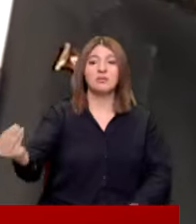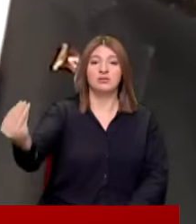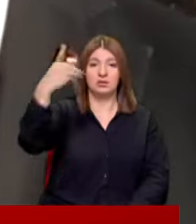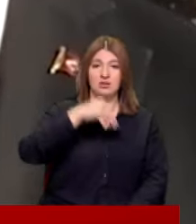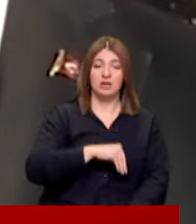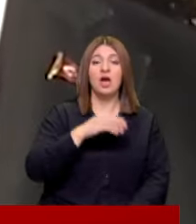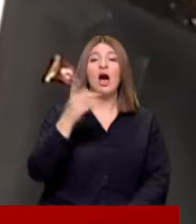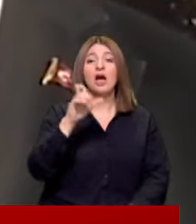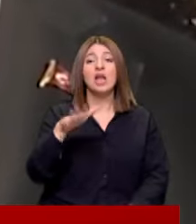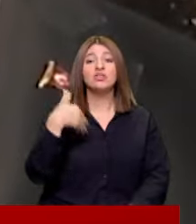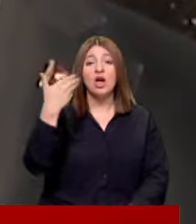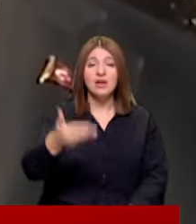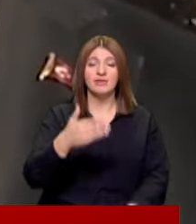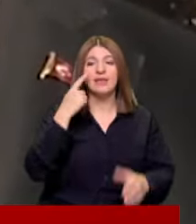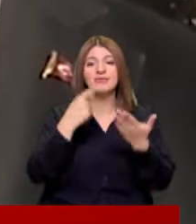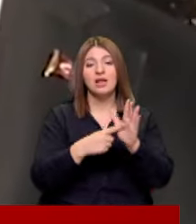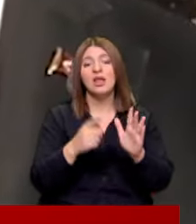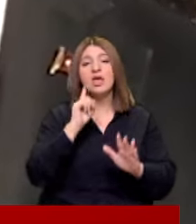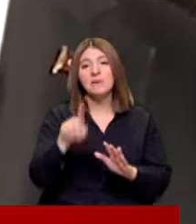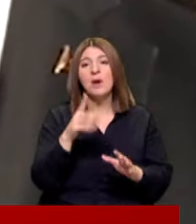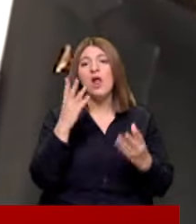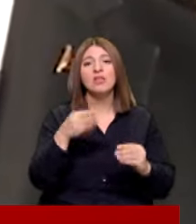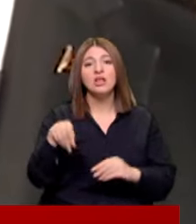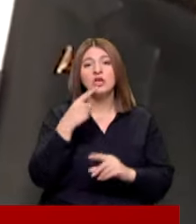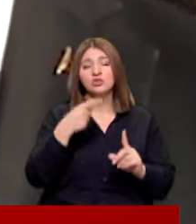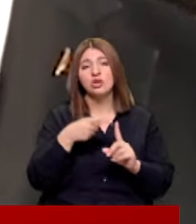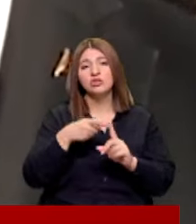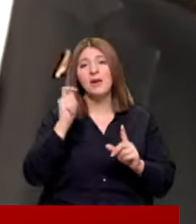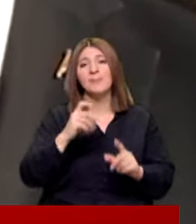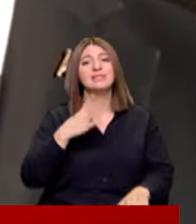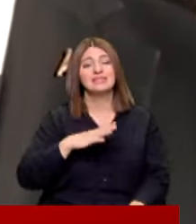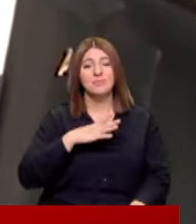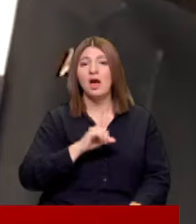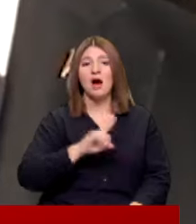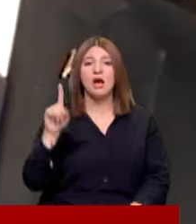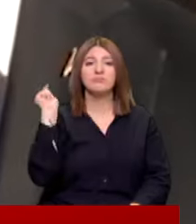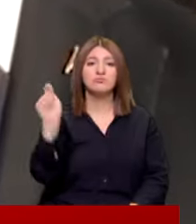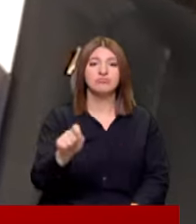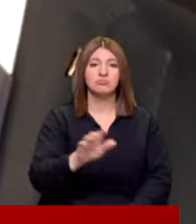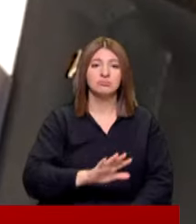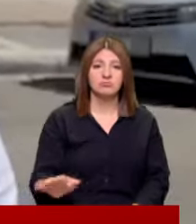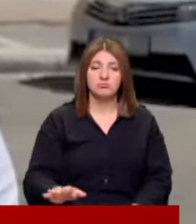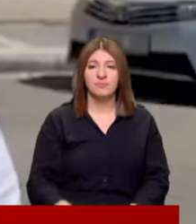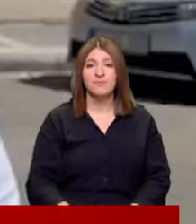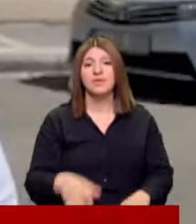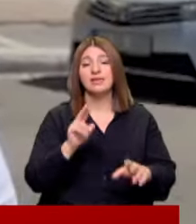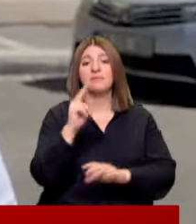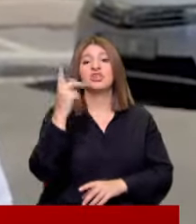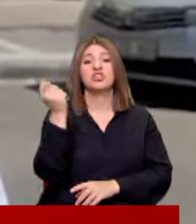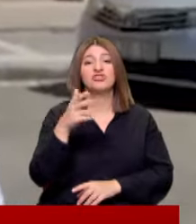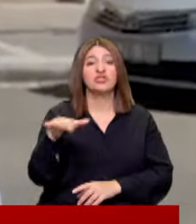gönderildi Aylar sonra da delilleriyle ihmali olanların soruşturulması talebine hayır dedi Hatay valiliği 72